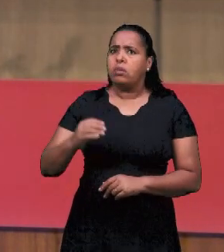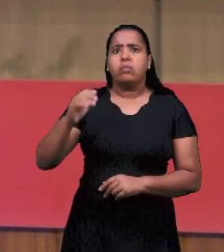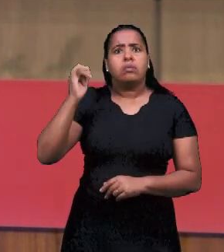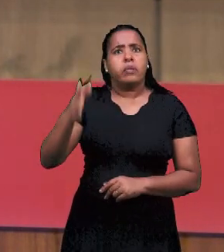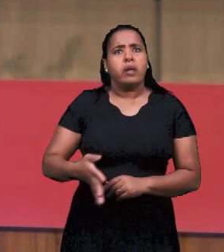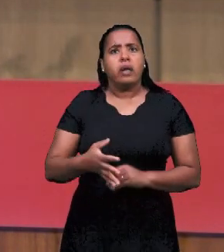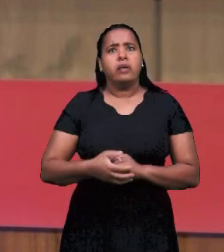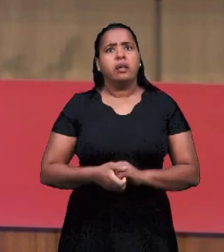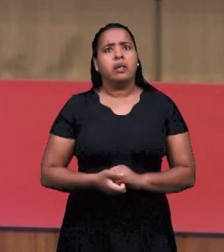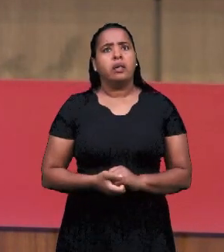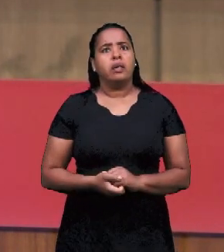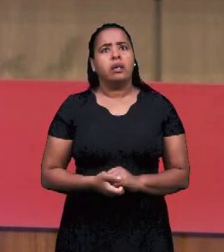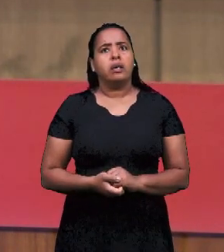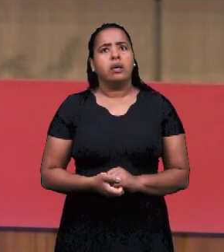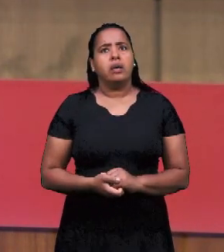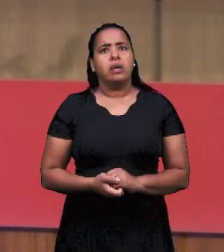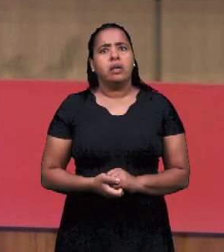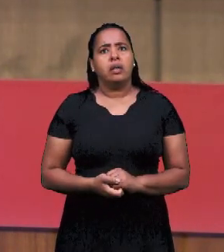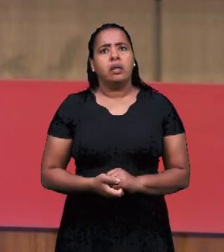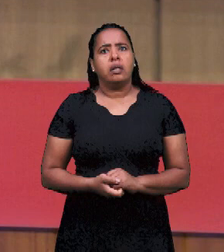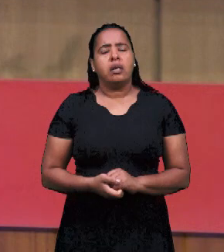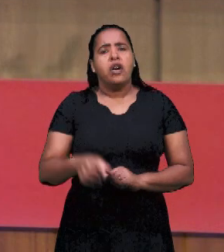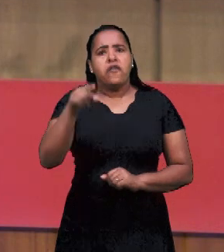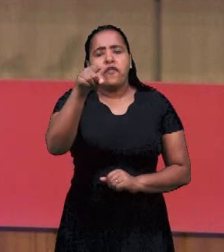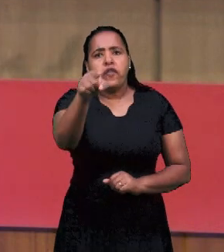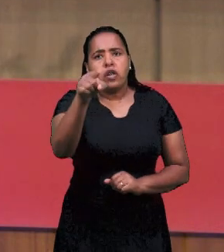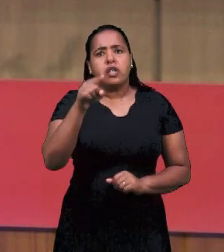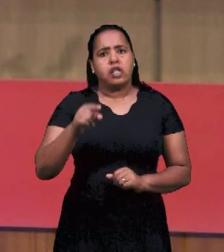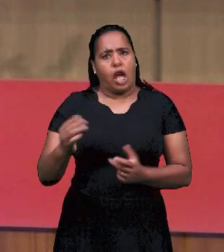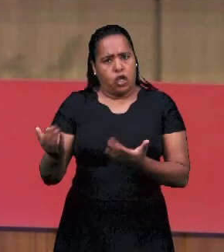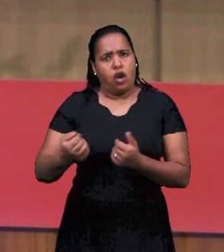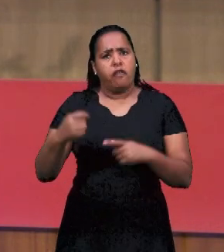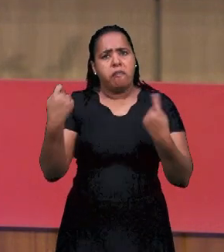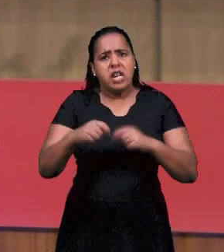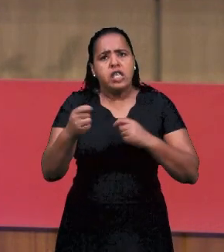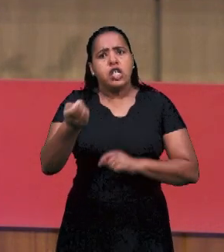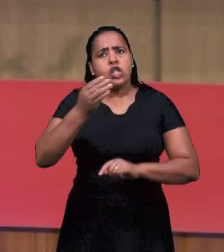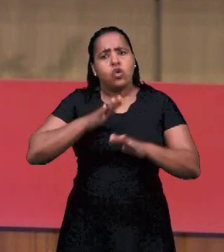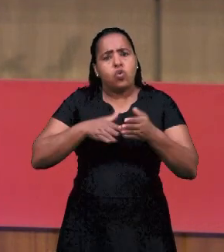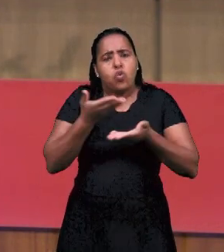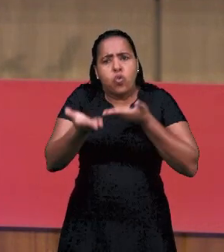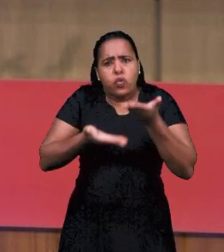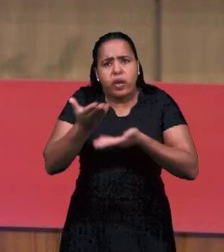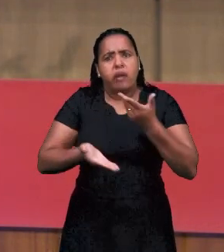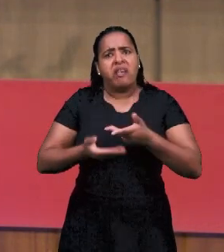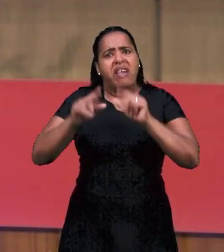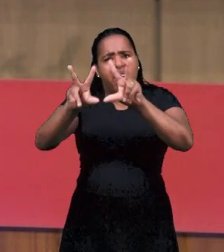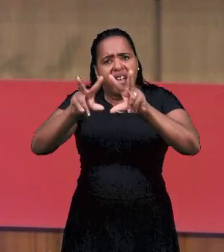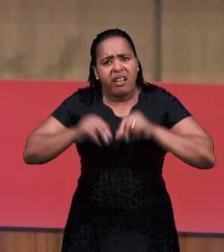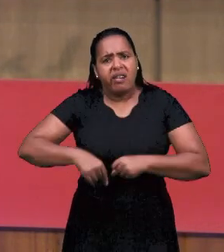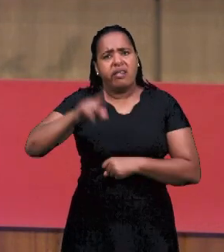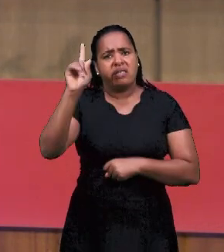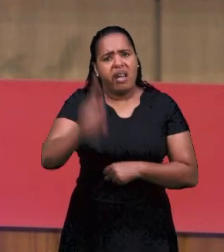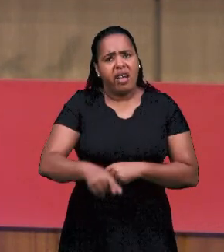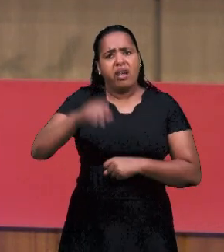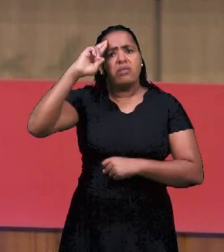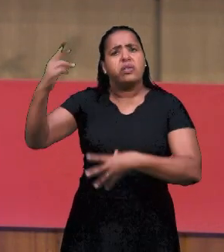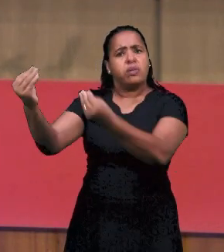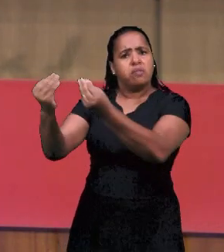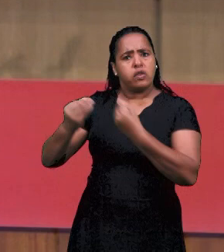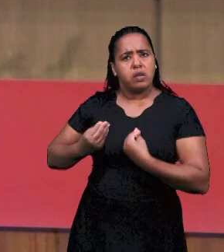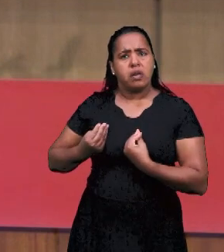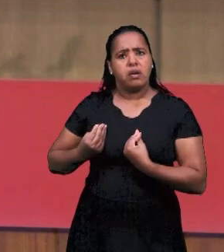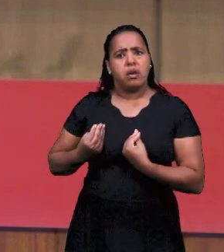доктрину, которая была дана через посты 72 часов в 4 утра на молитве